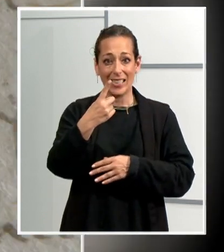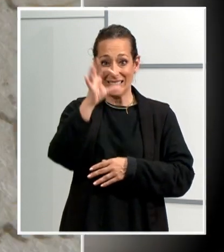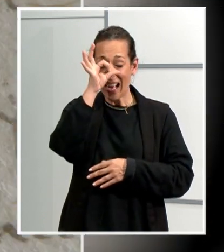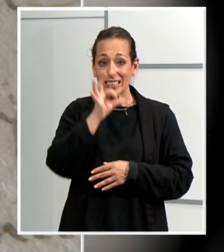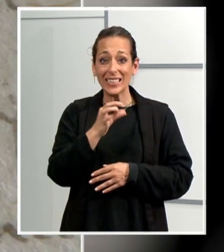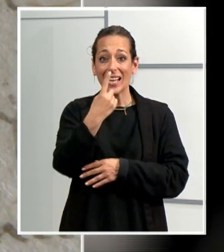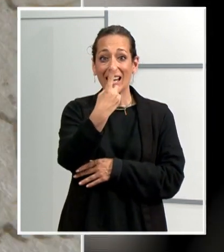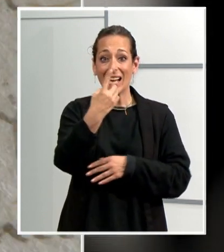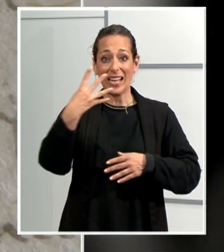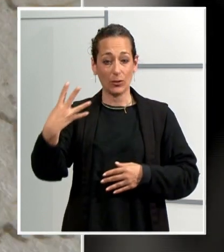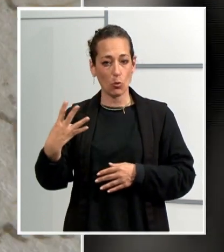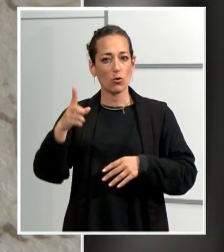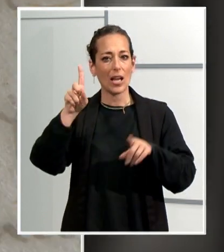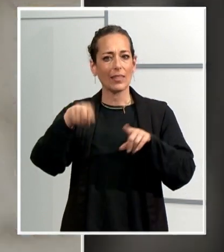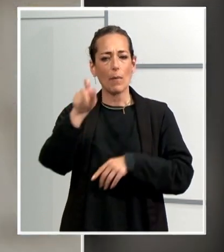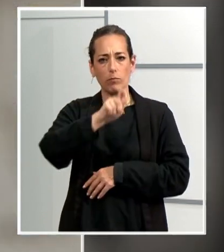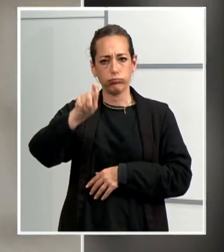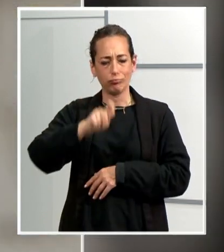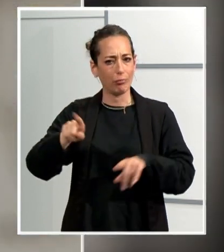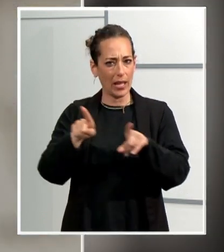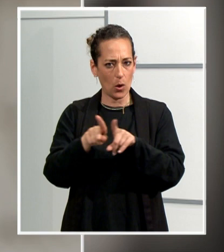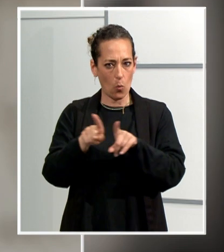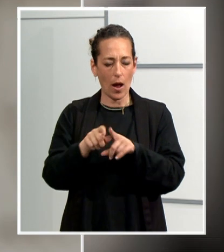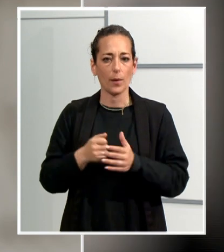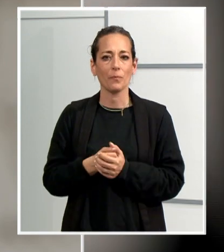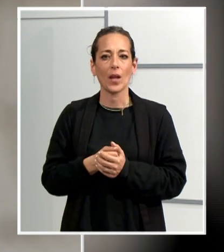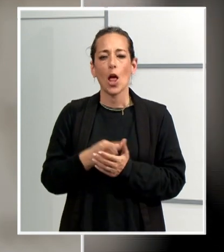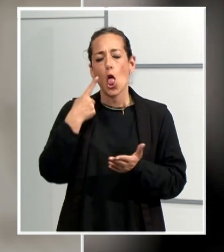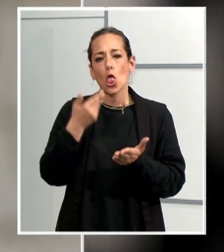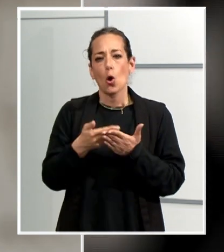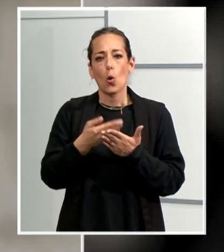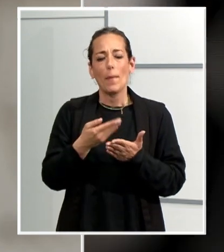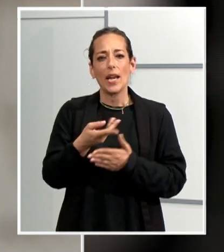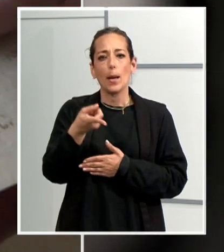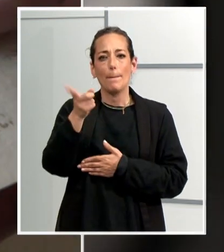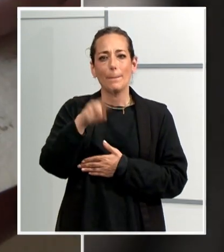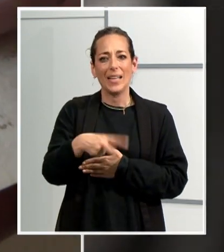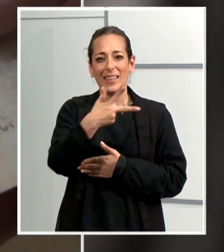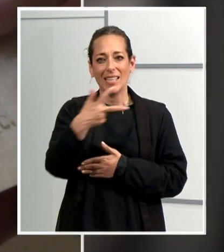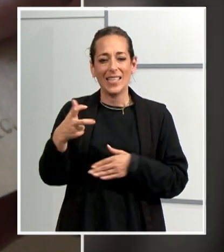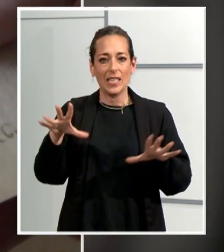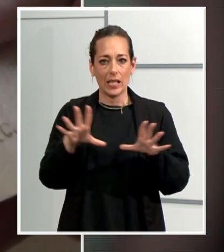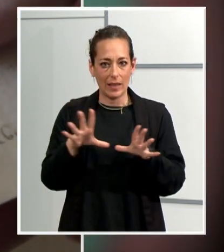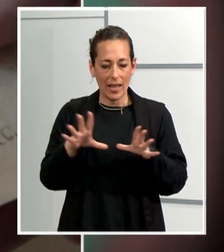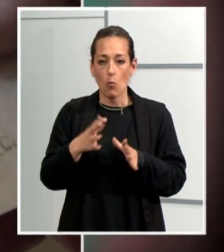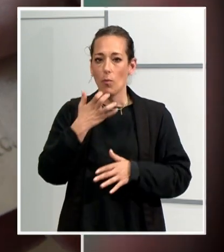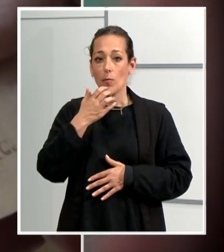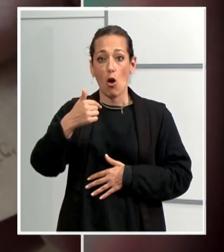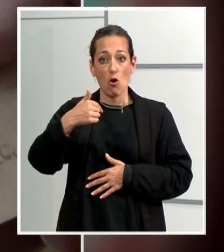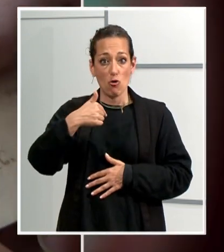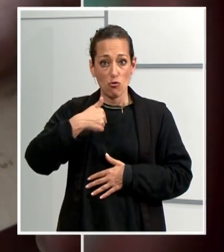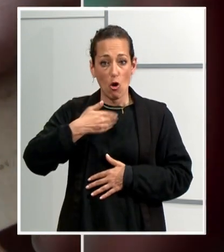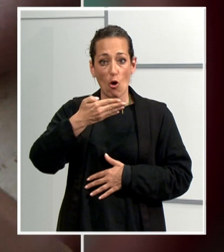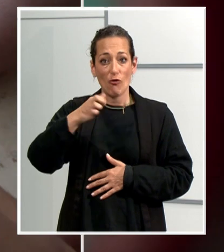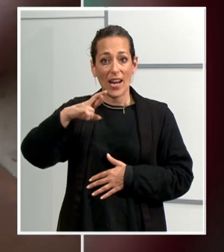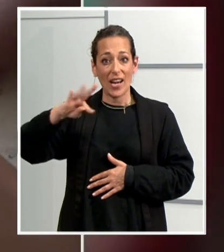com la majoria de documents de l'època. Document de 1310. Jo, en Bernat de Cendra, batlle